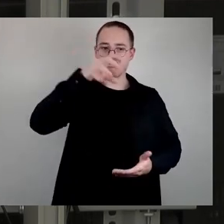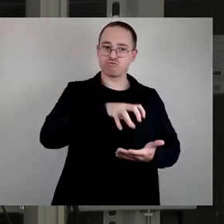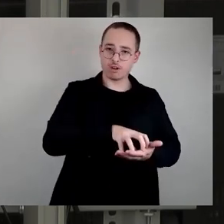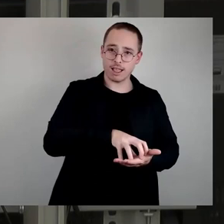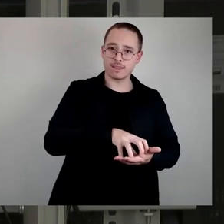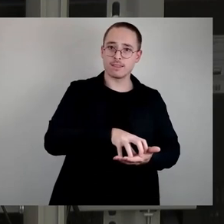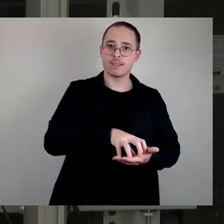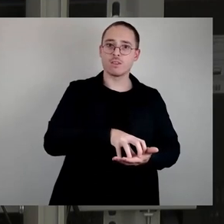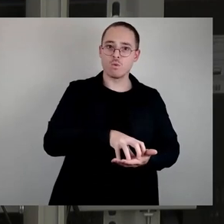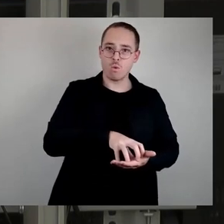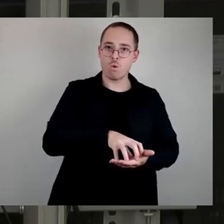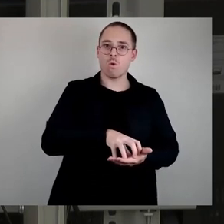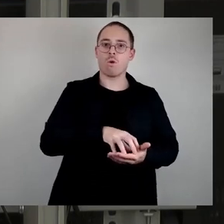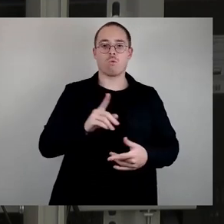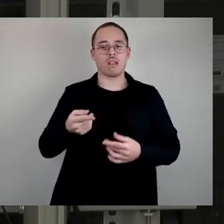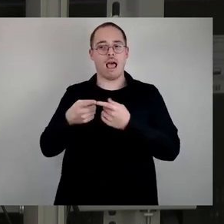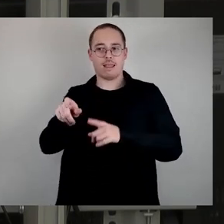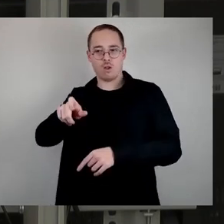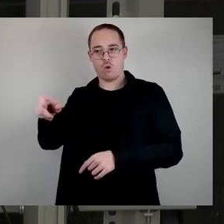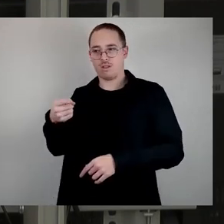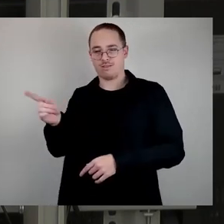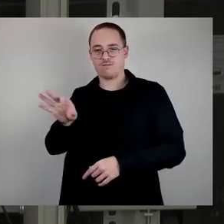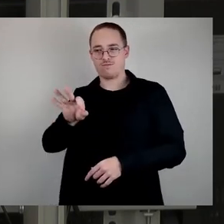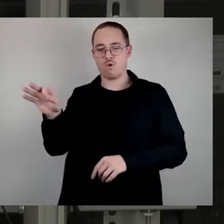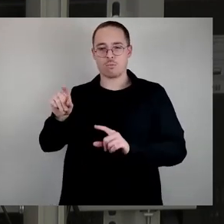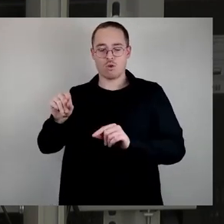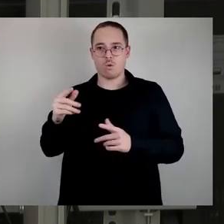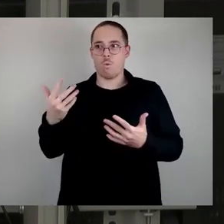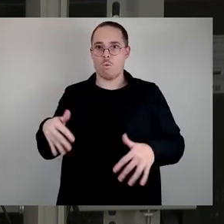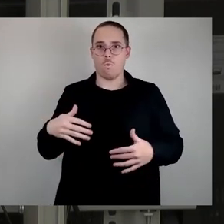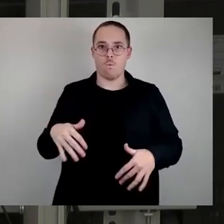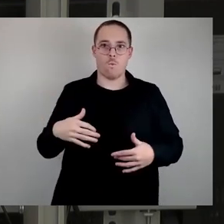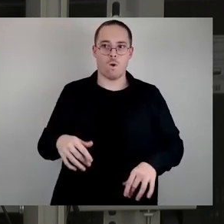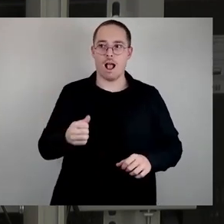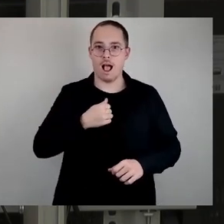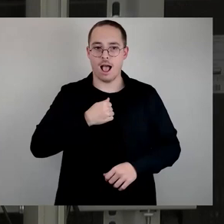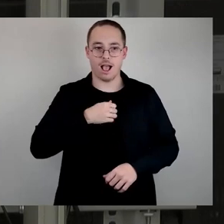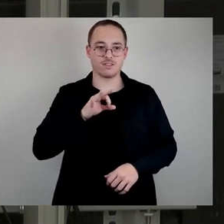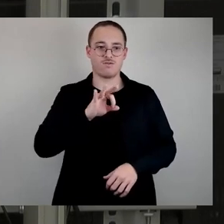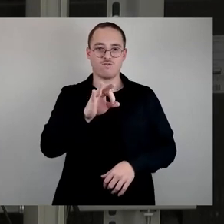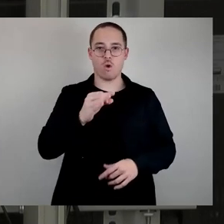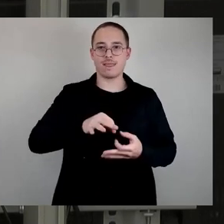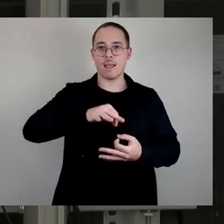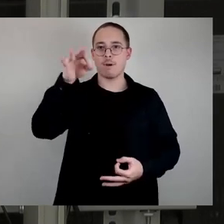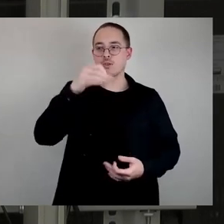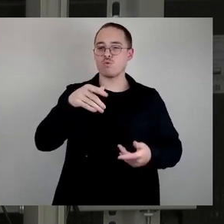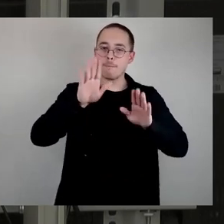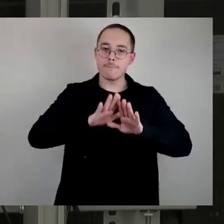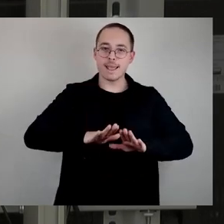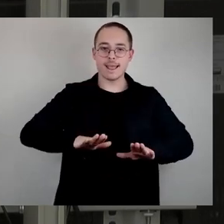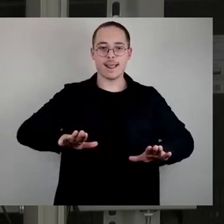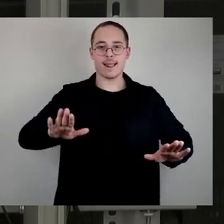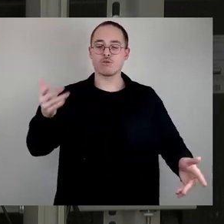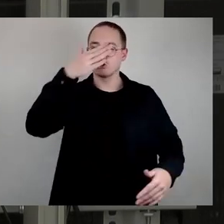sommerlichen Temperaturen und milden Nächten. Denn erst dann liegt das Thema wieder auf dem Tisch und der Bürger uns in den